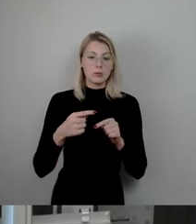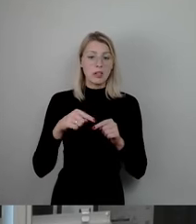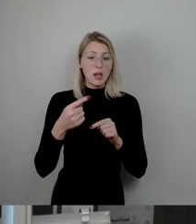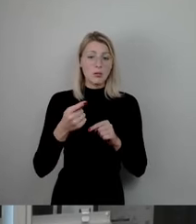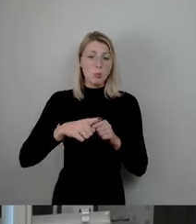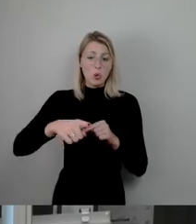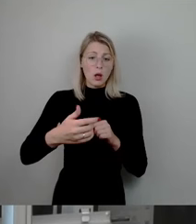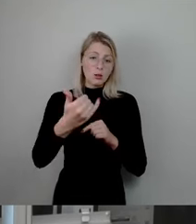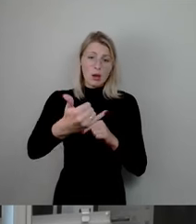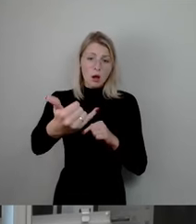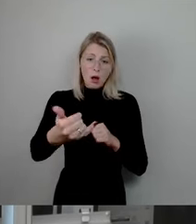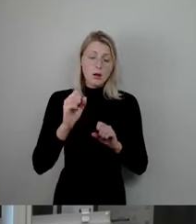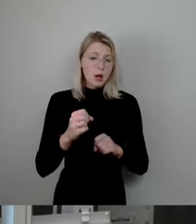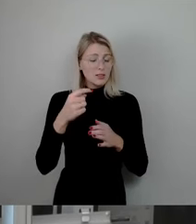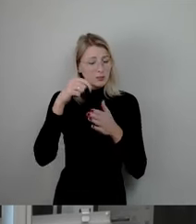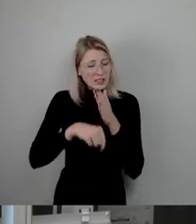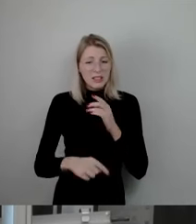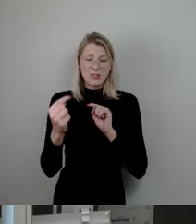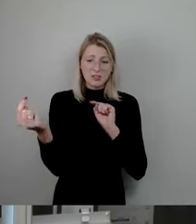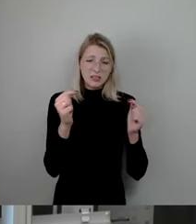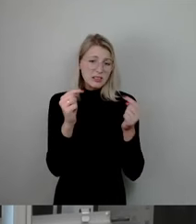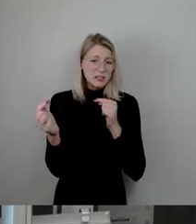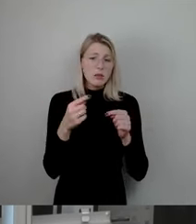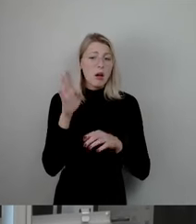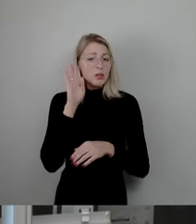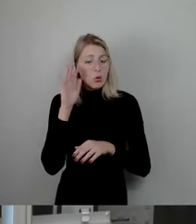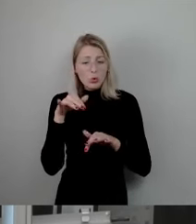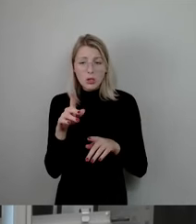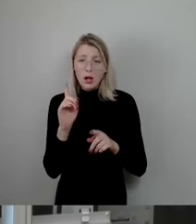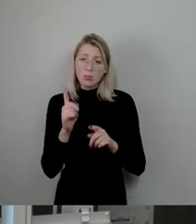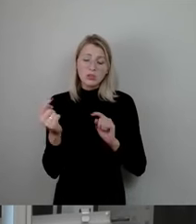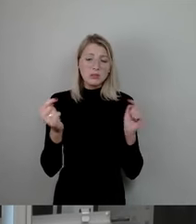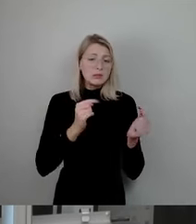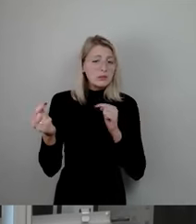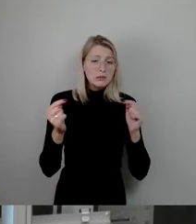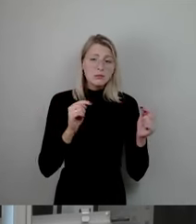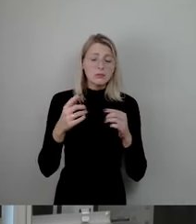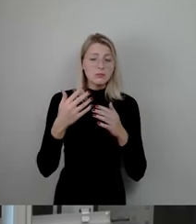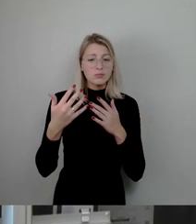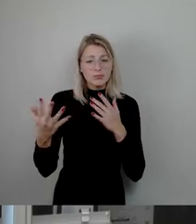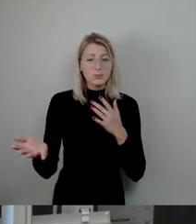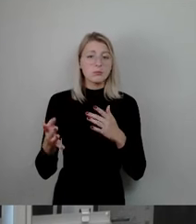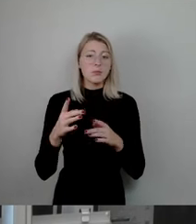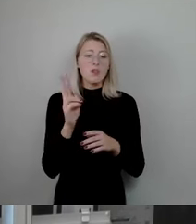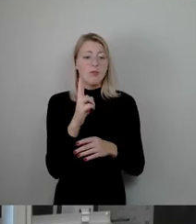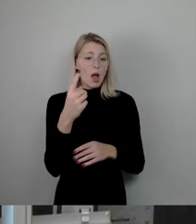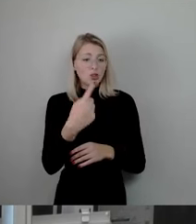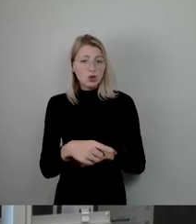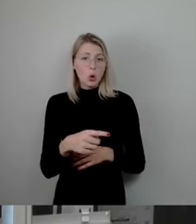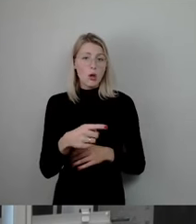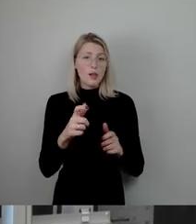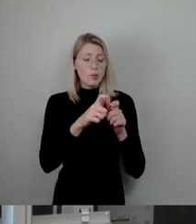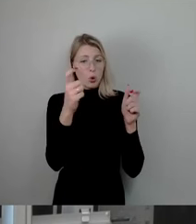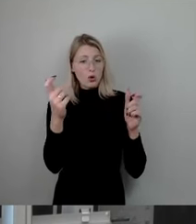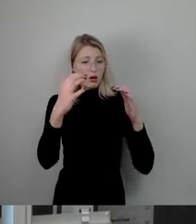noch vertieft diskutieren und verschiedenste Anhörungen haben und, und, und. Und, wer denn nun Schuld trägt, an dem Thema Brücken einsturzt. Aber